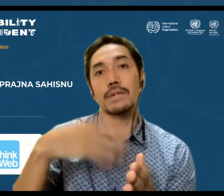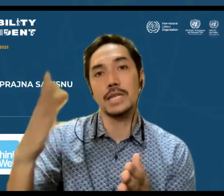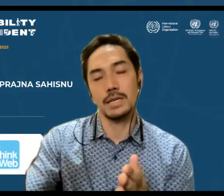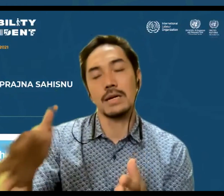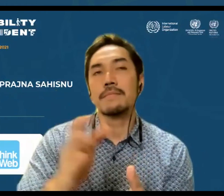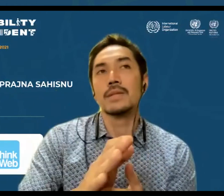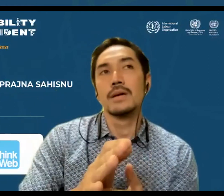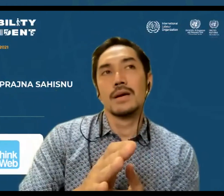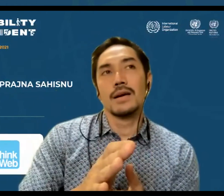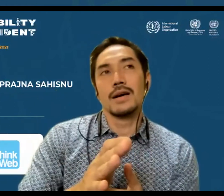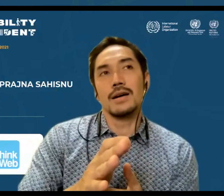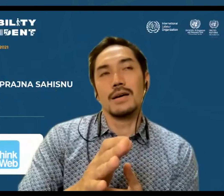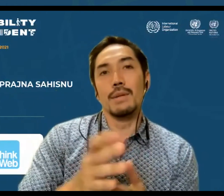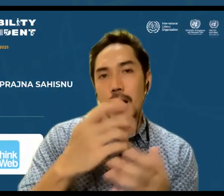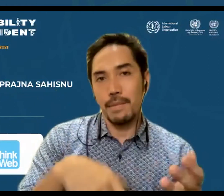pembisiknya.